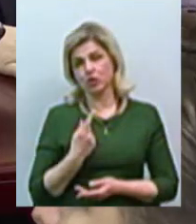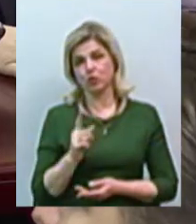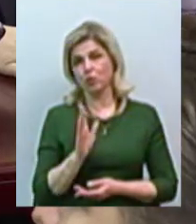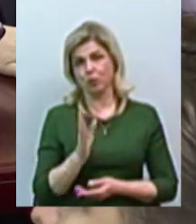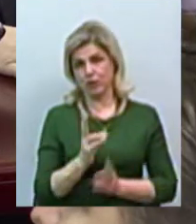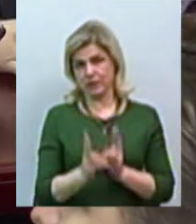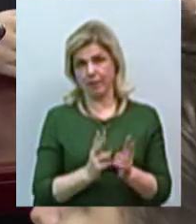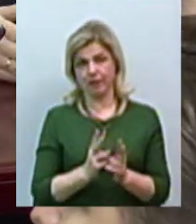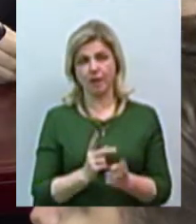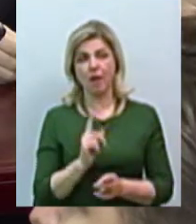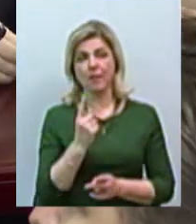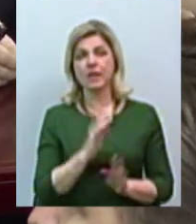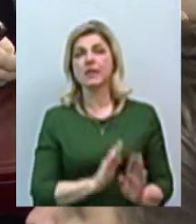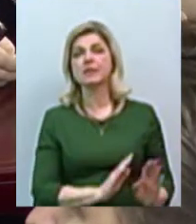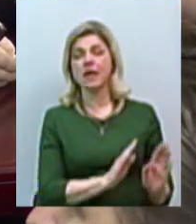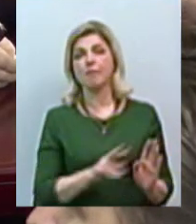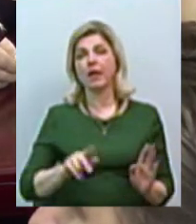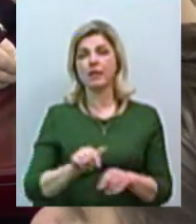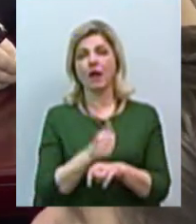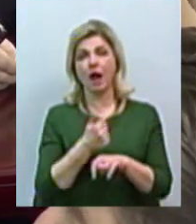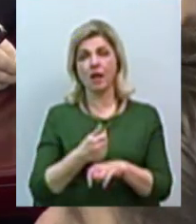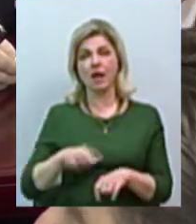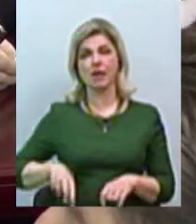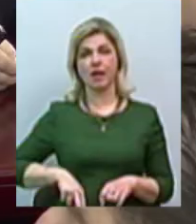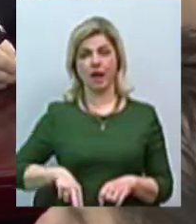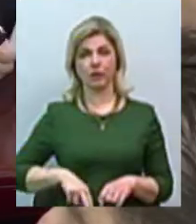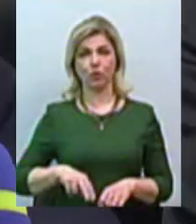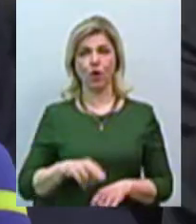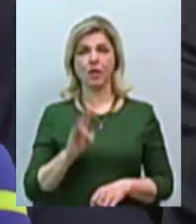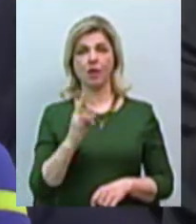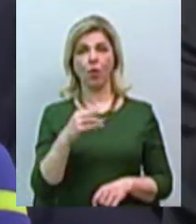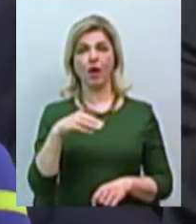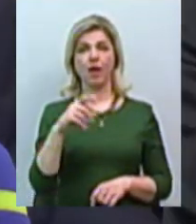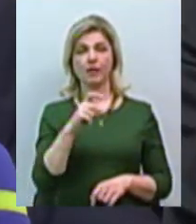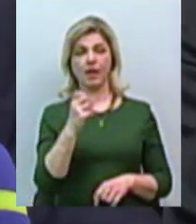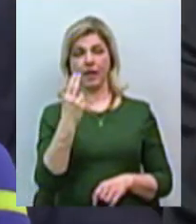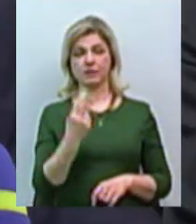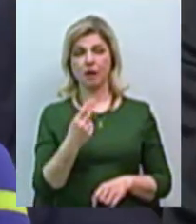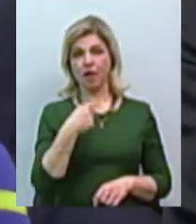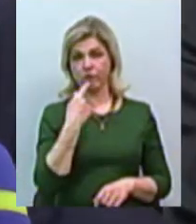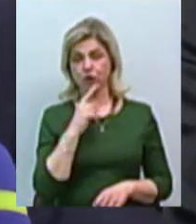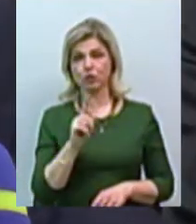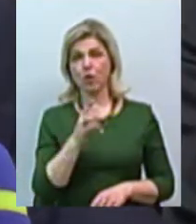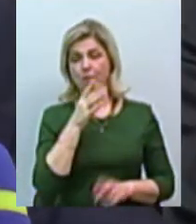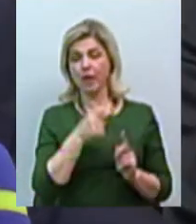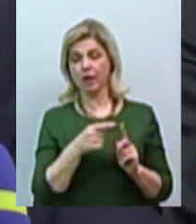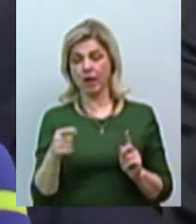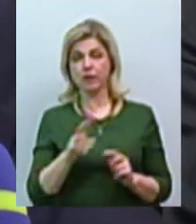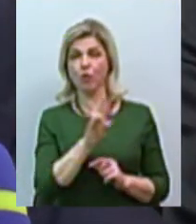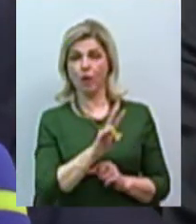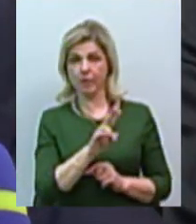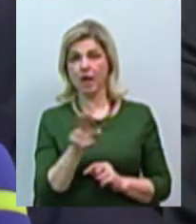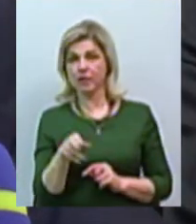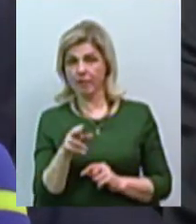Перший заступник генерального директора приватного акціонерного товариства Миколаївська ТЕЦ Сергій Бородай говорить, у період з листопада по грудень